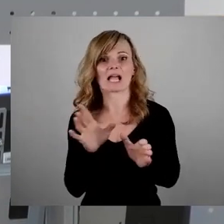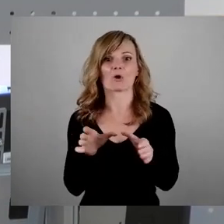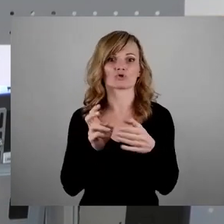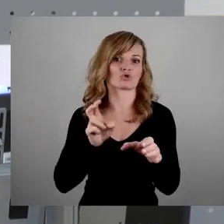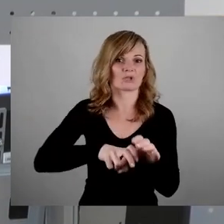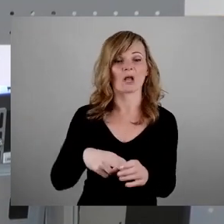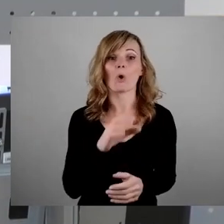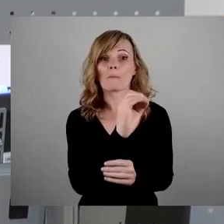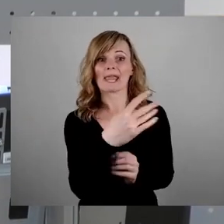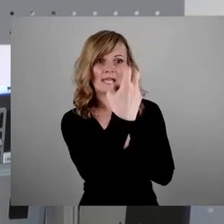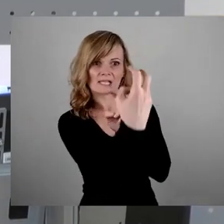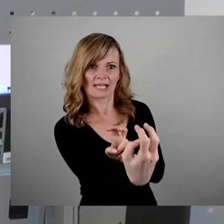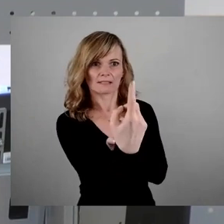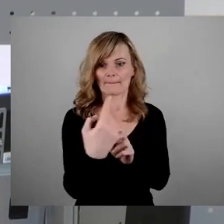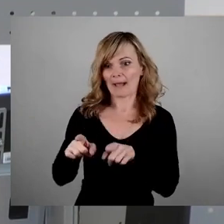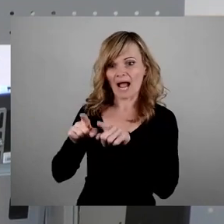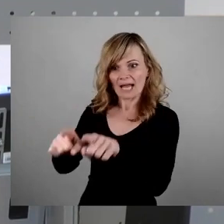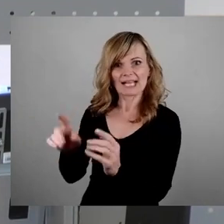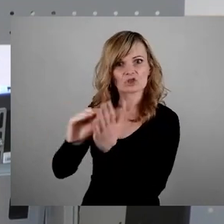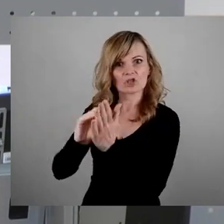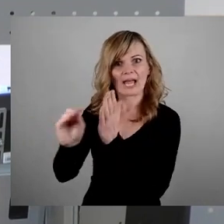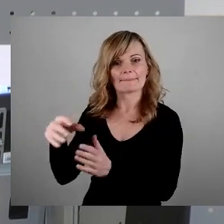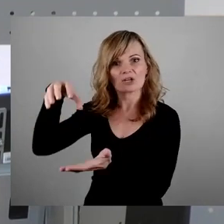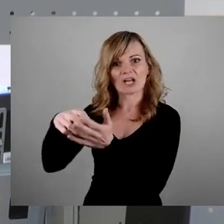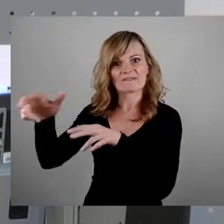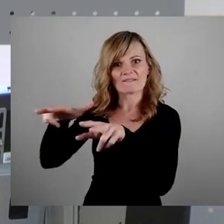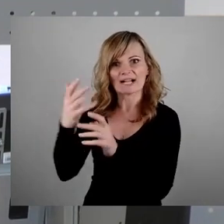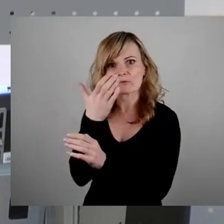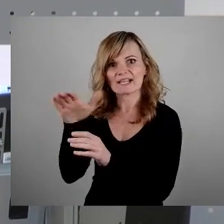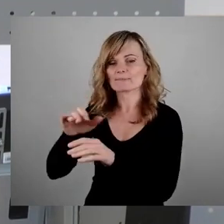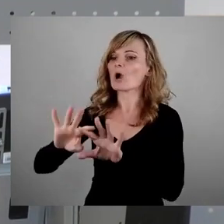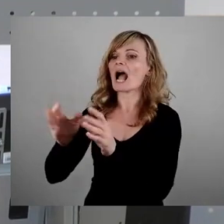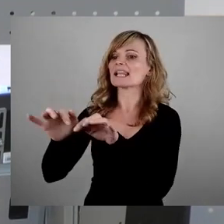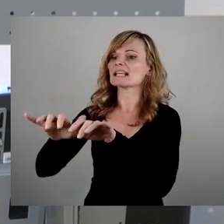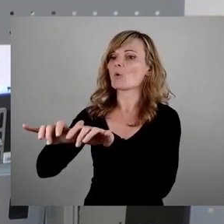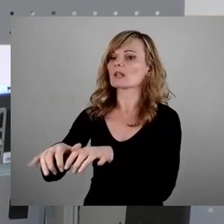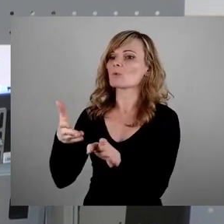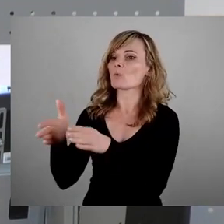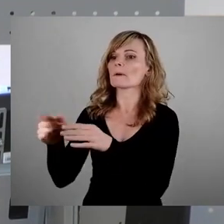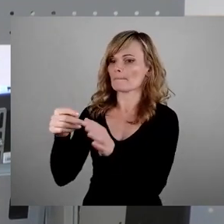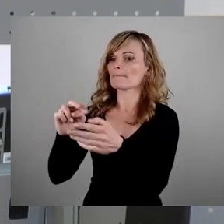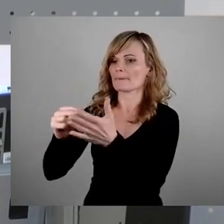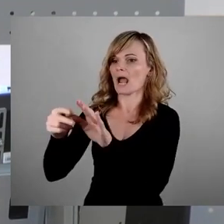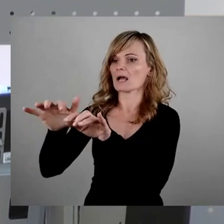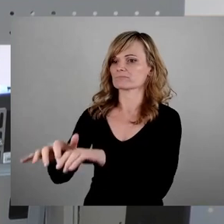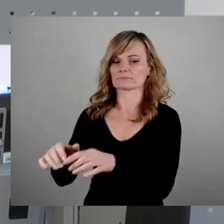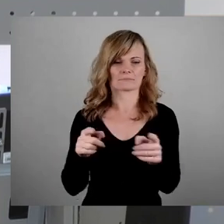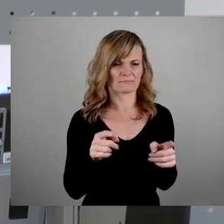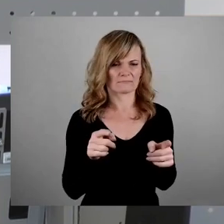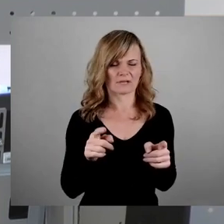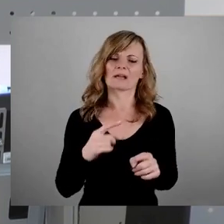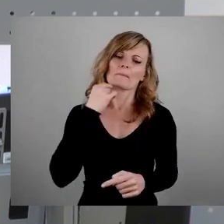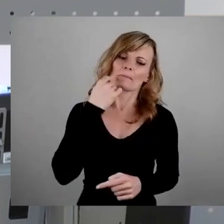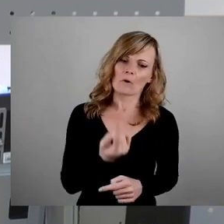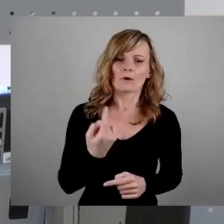Parallel schreibt die Stadtverwaltung auf Facebook, alles in Ordnung. Das hat alles einen Plan. So, am nächsten Tag habe ich einen Termin mit der